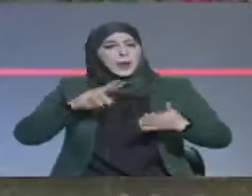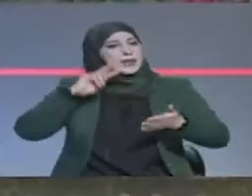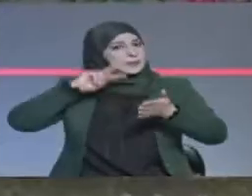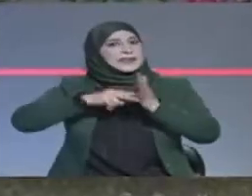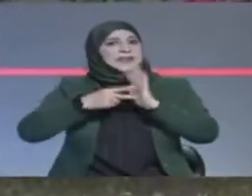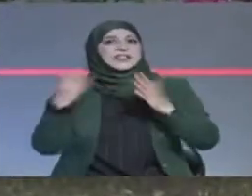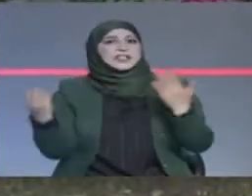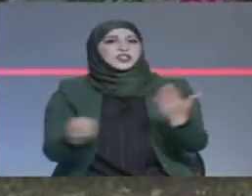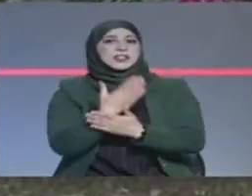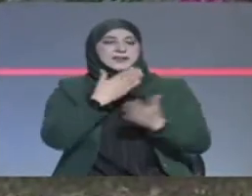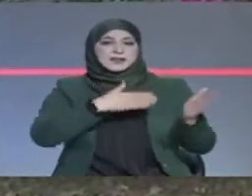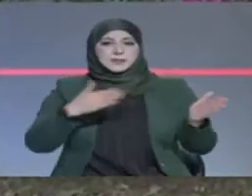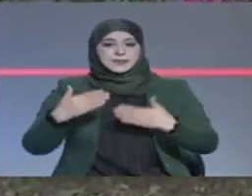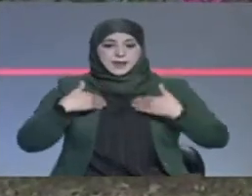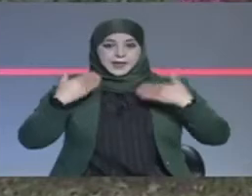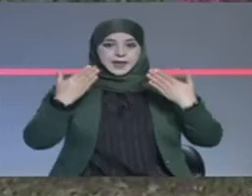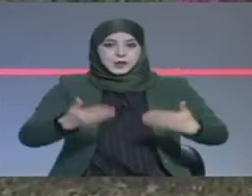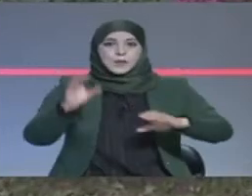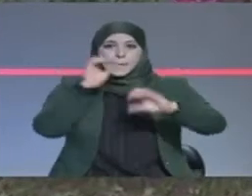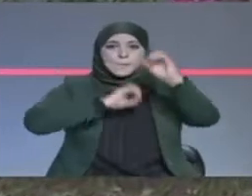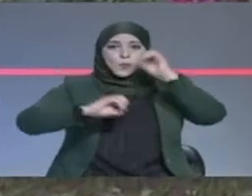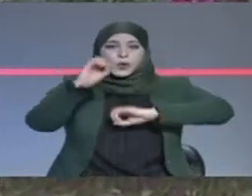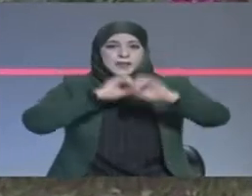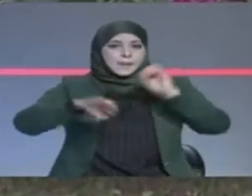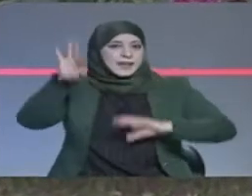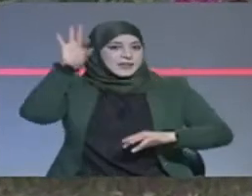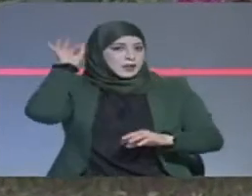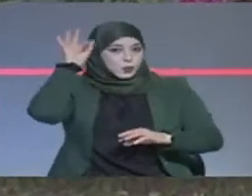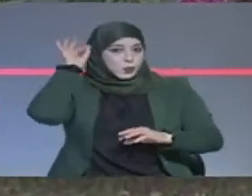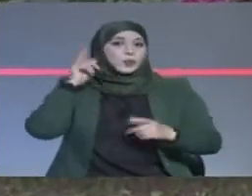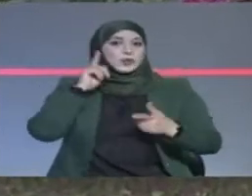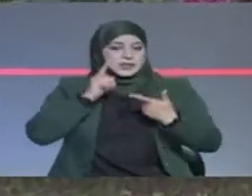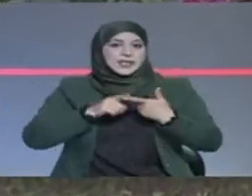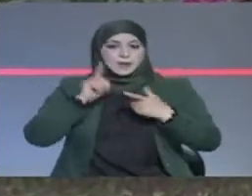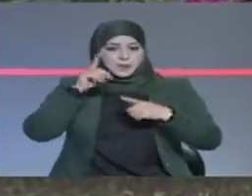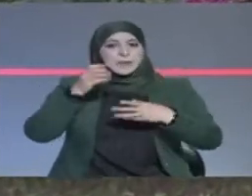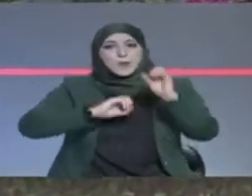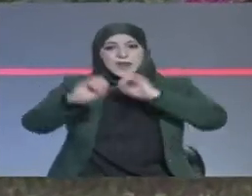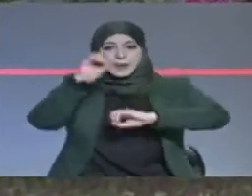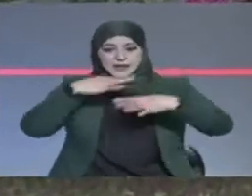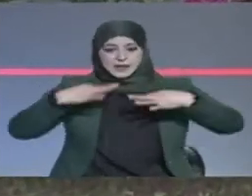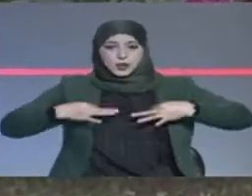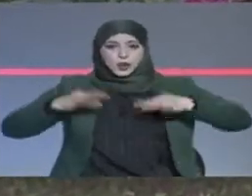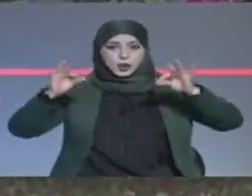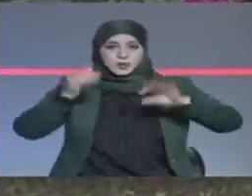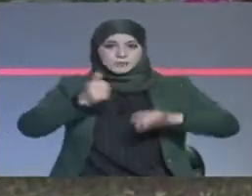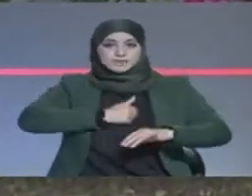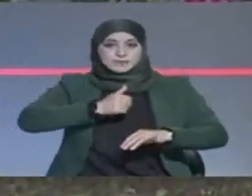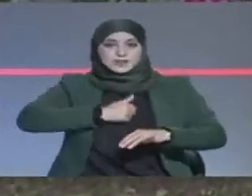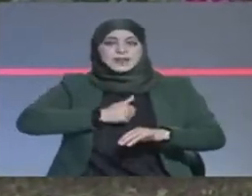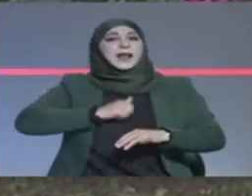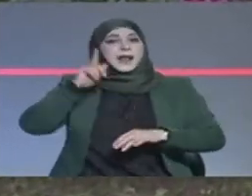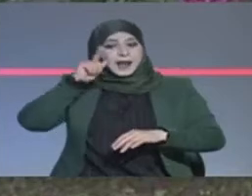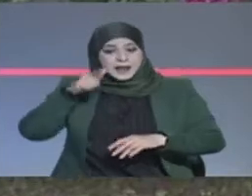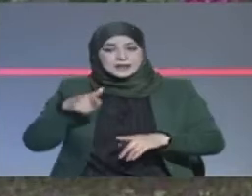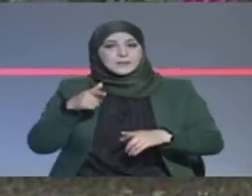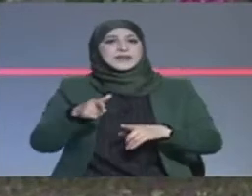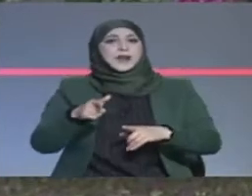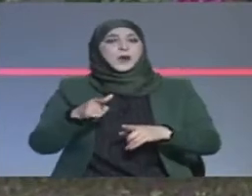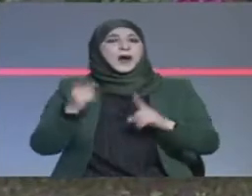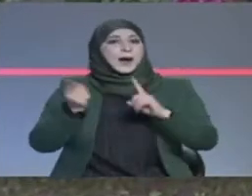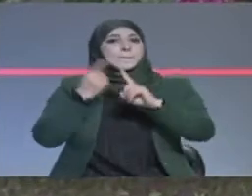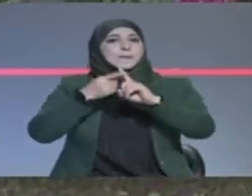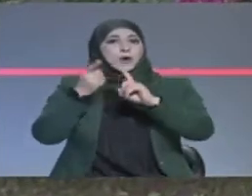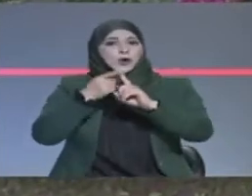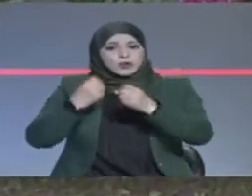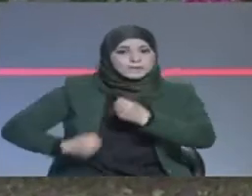اليوم أعتقد بأن المنظمات الاجتماعية باعتبارها منظمات مستقلة وتقف على نفس المسافة لابد لها أن تلعب دور وطني